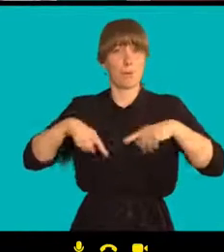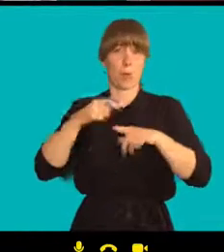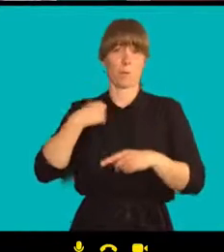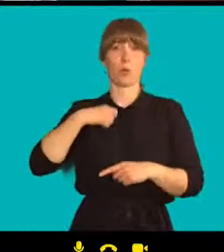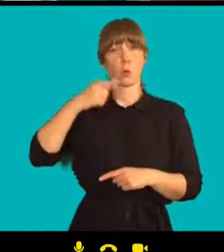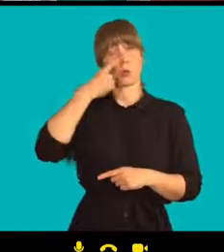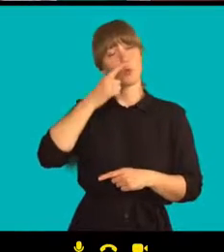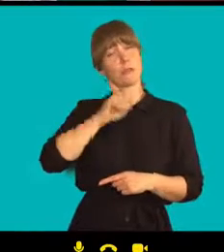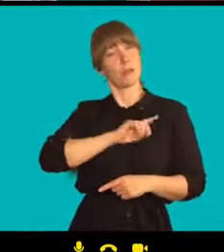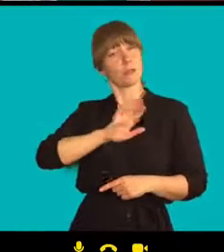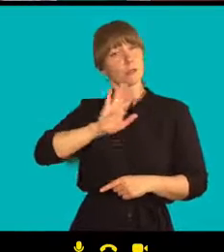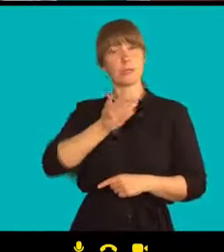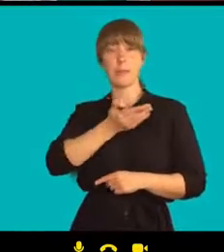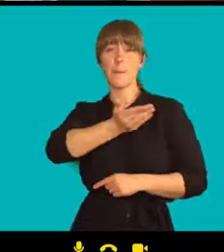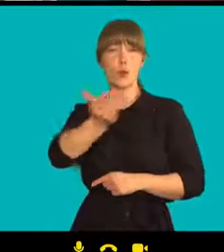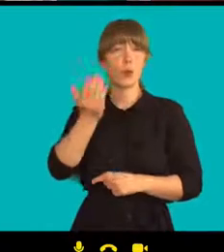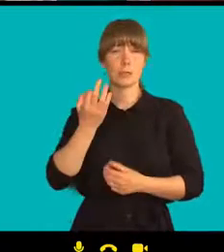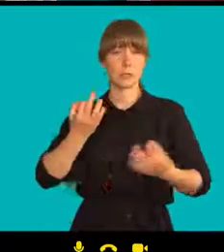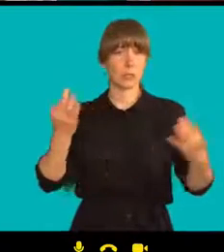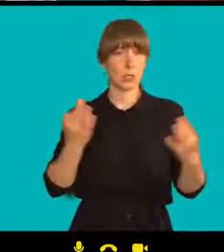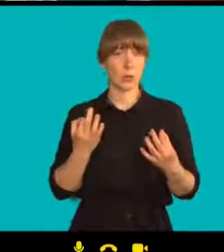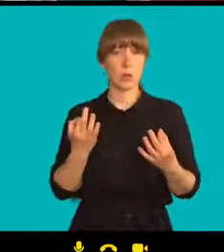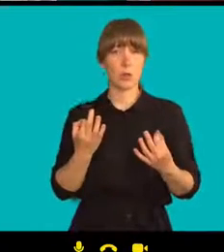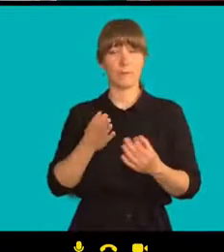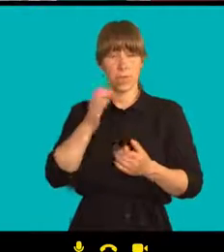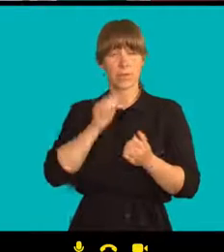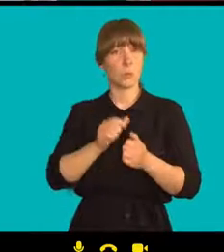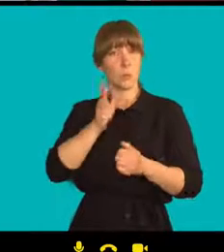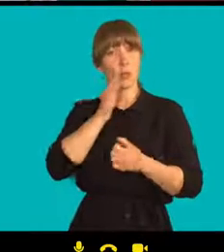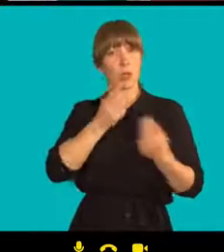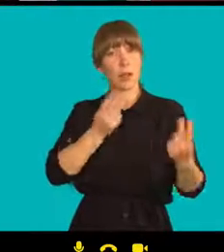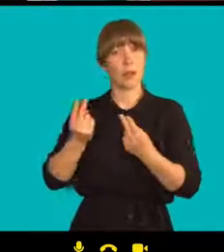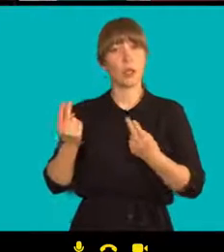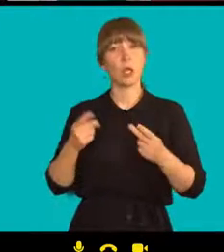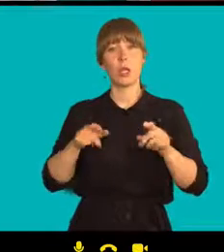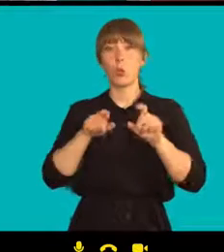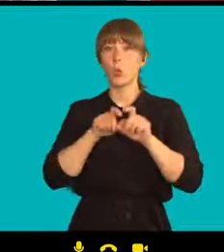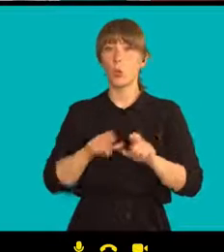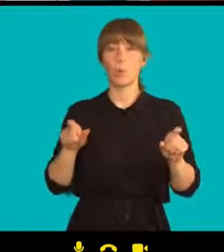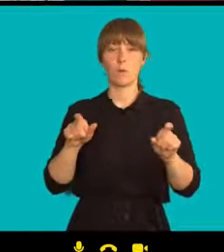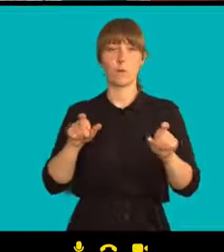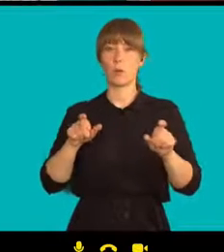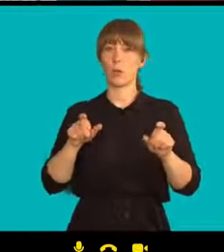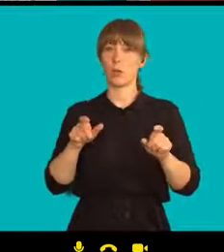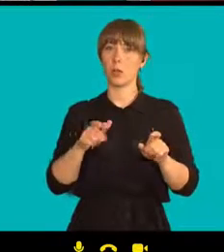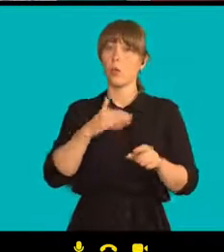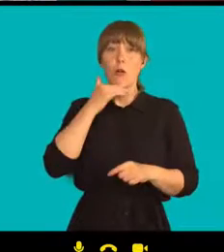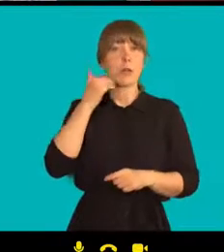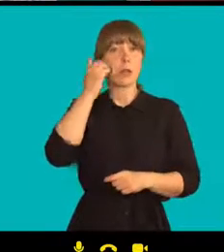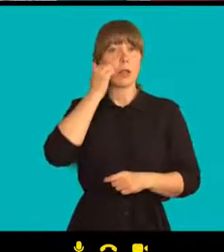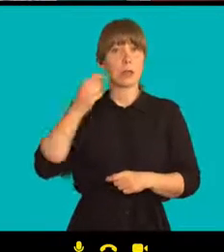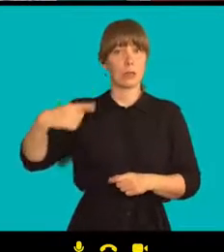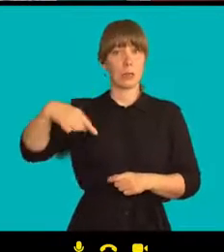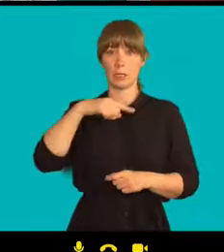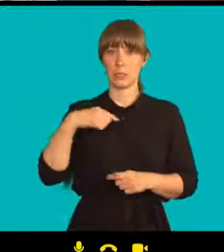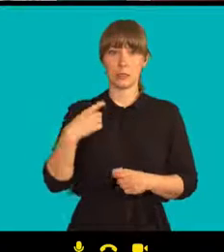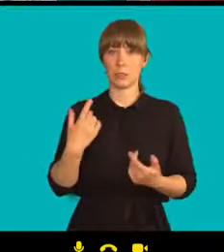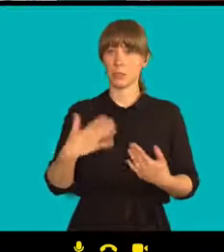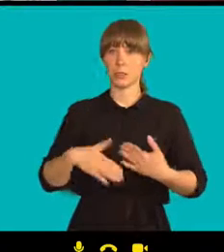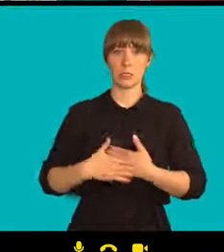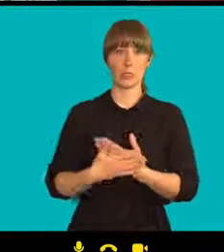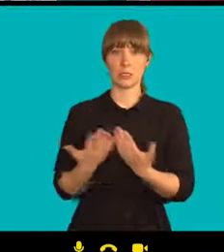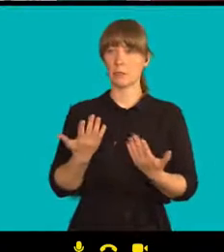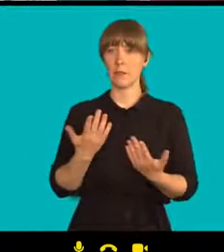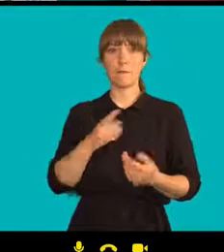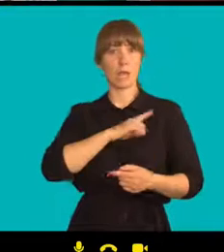musíme říct Běloruské společnosti, protože spousta lidí v Bělorusku, nejspry, jako Bělorusové, často